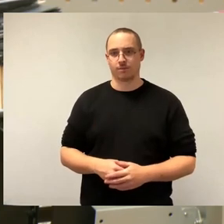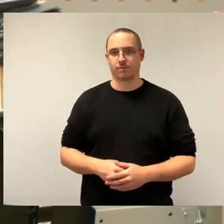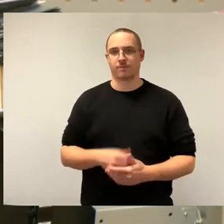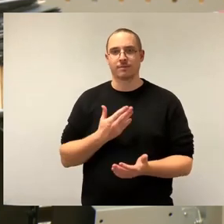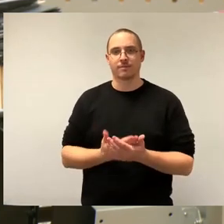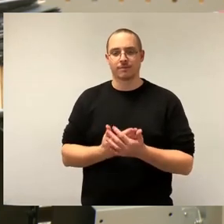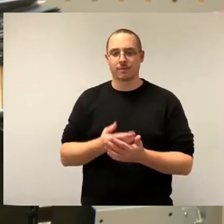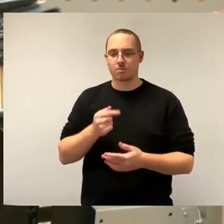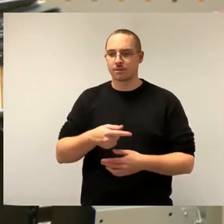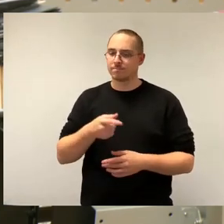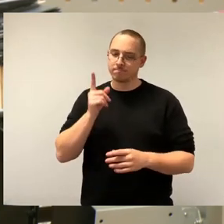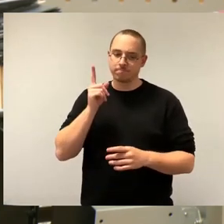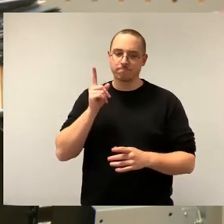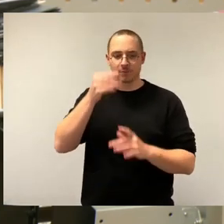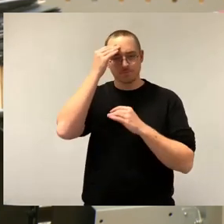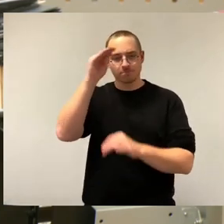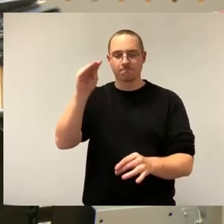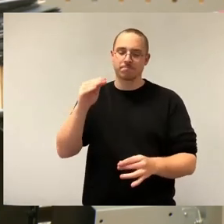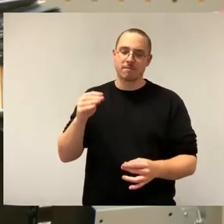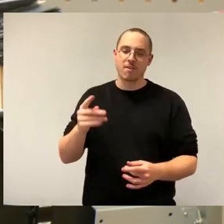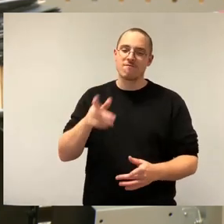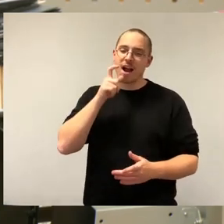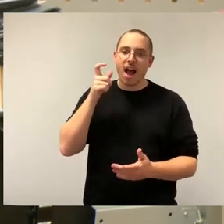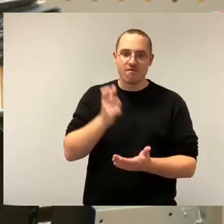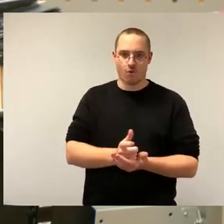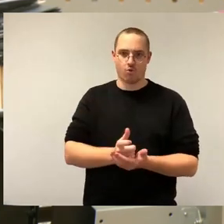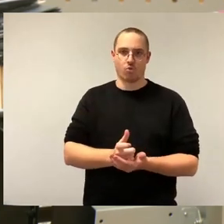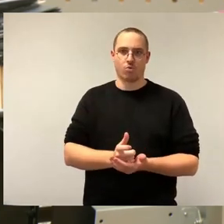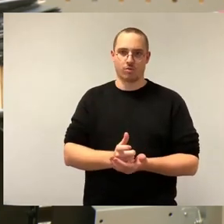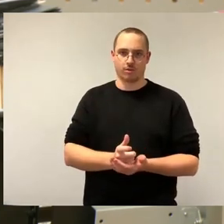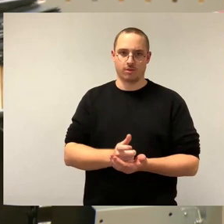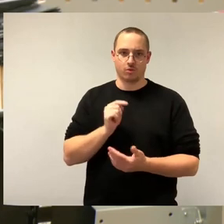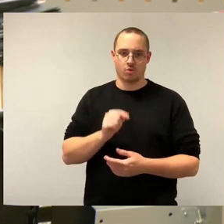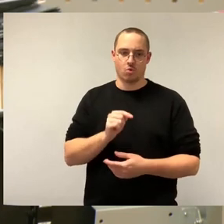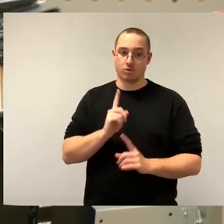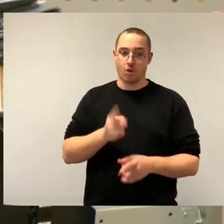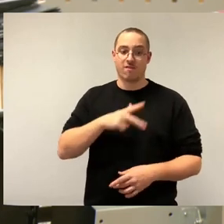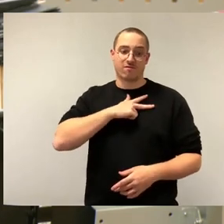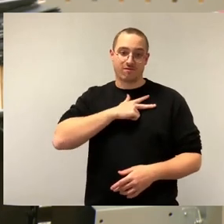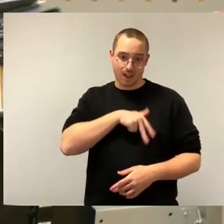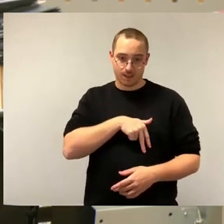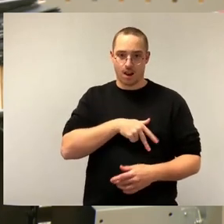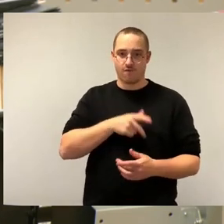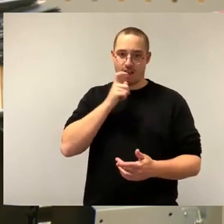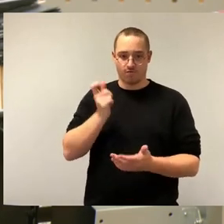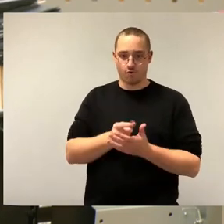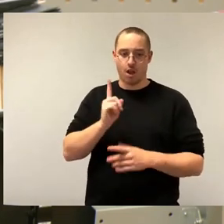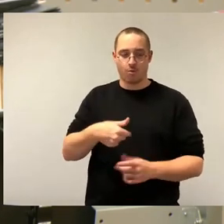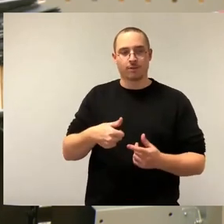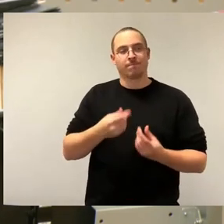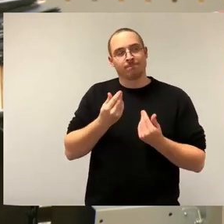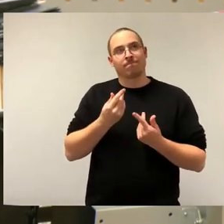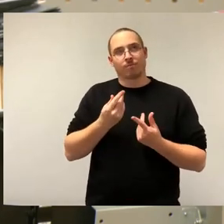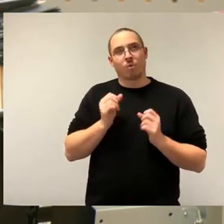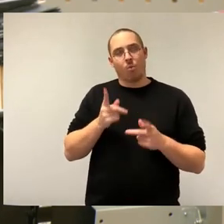ich rede nochmal von Verantwortung. Der sollte sich seiner sozialen Verantwortung auch verpflichtet sein. Und diese Fragen anonym